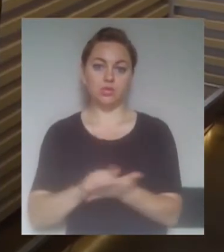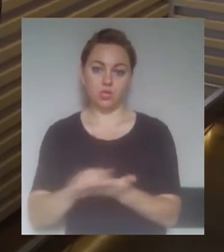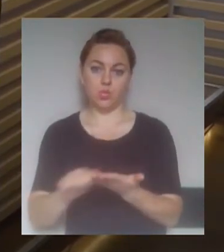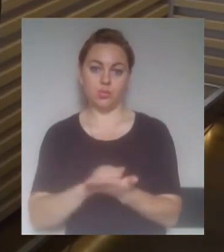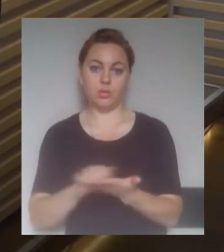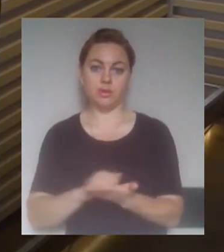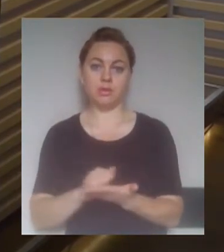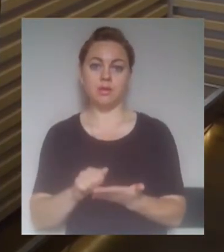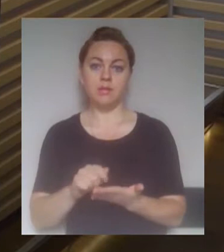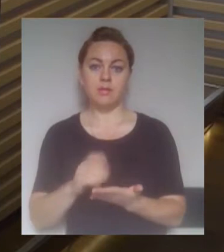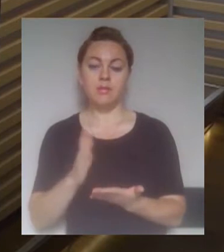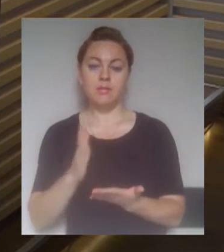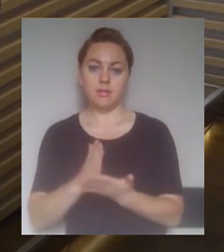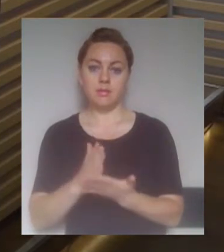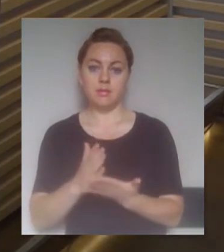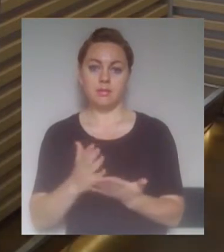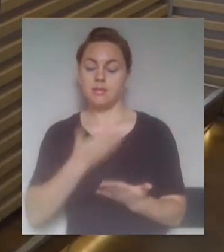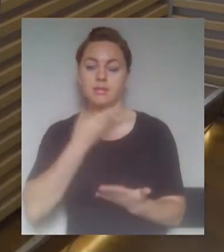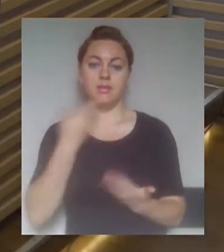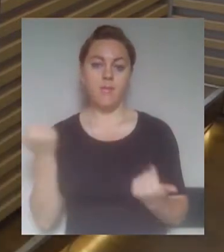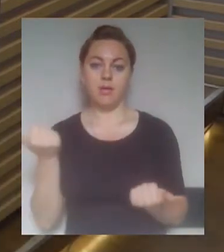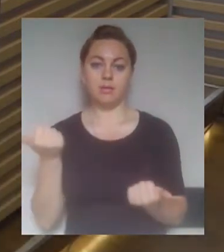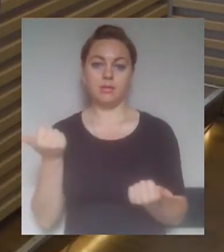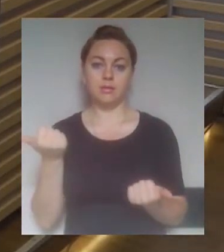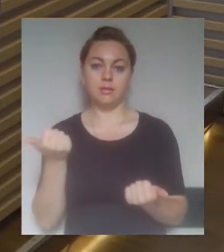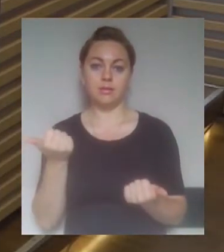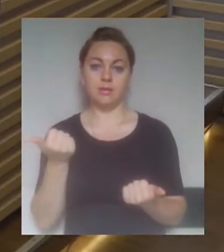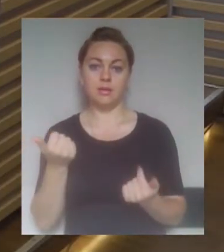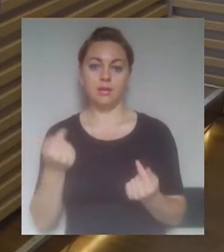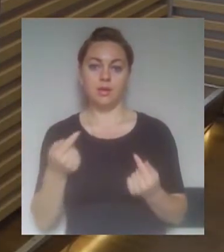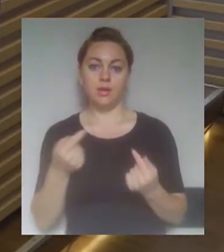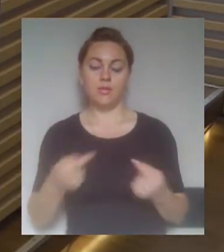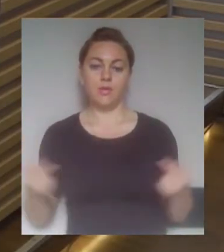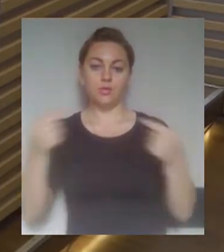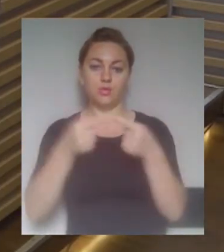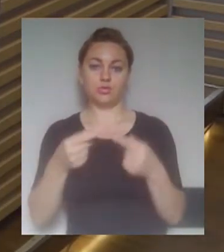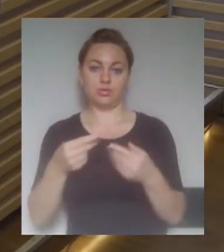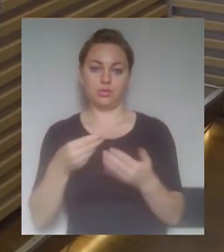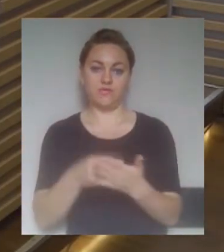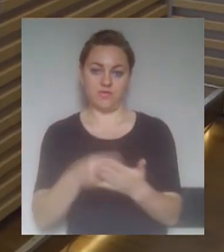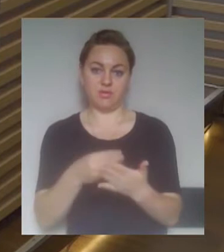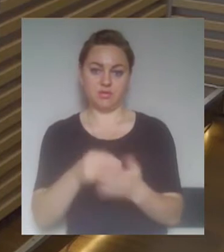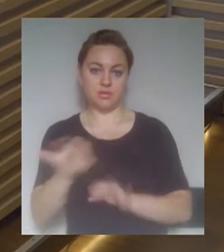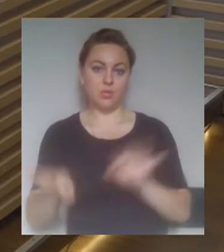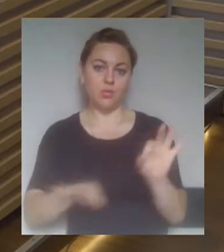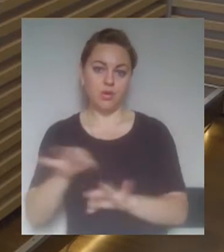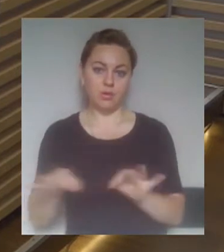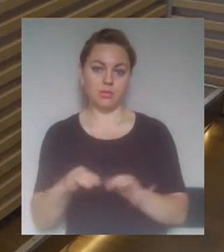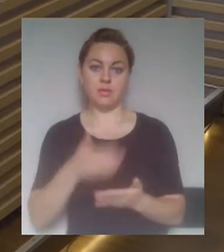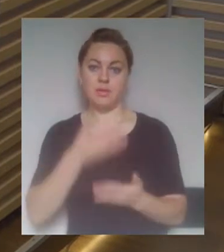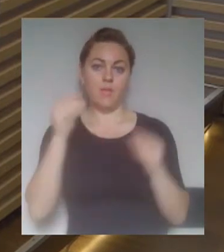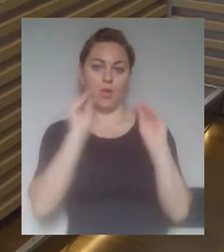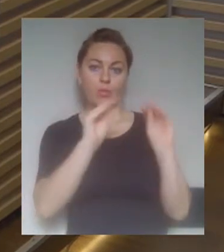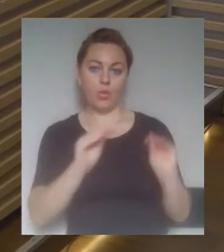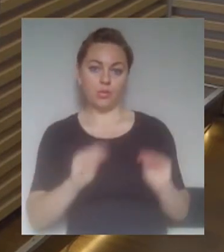плями в матеріали справи. Немає параметрів бюджету рішення, давайте ми з'яснимо це питання. Протокол, про що говорилось,